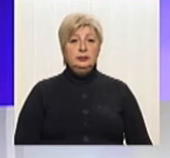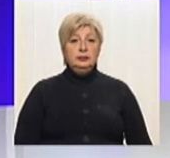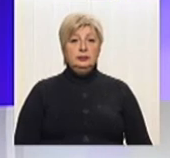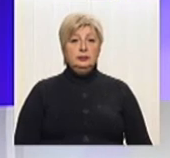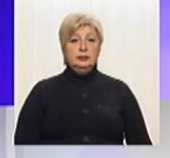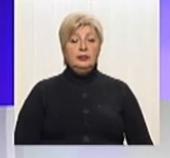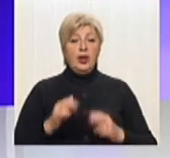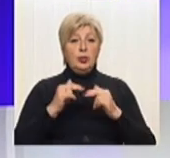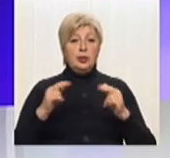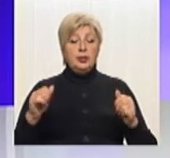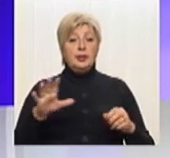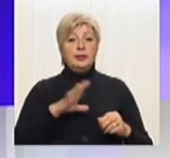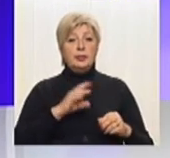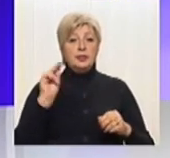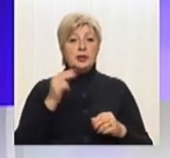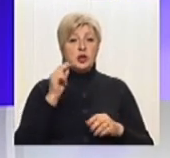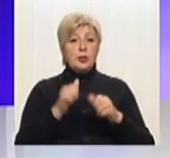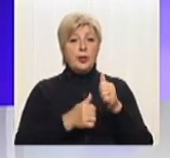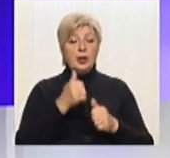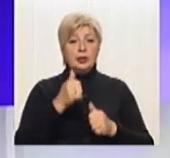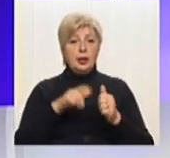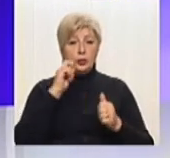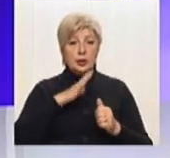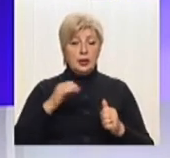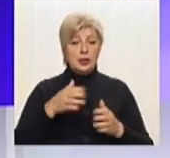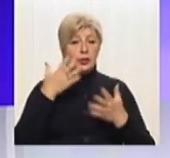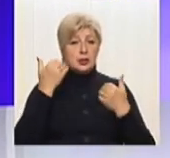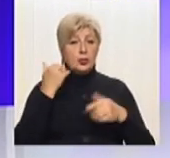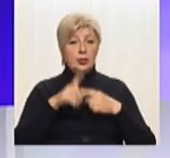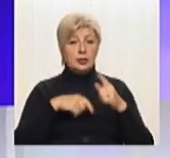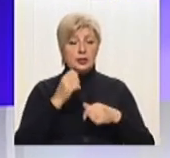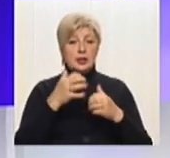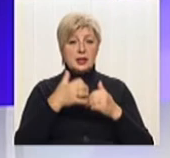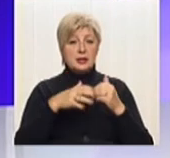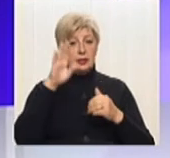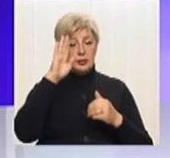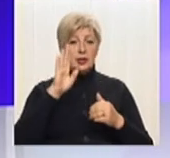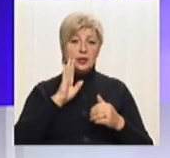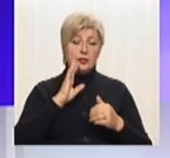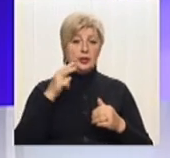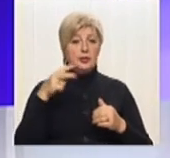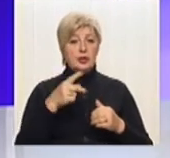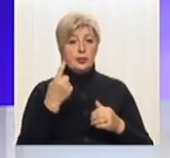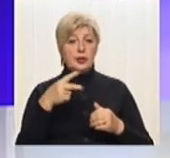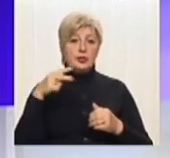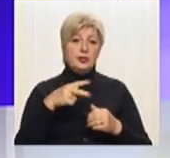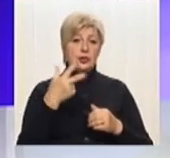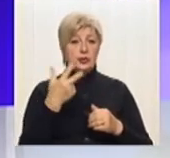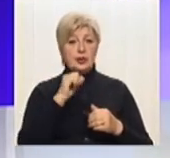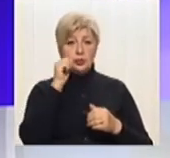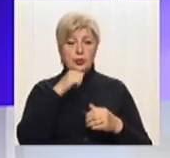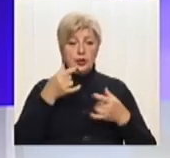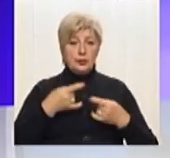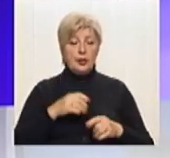У Дніпрі відбувся чемпіонат України з легкої атлетики серед юнаків та дівчат 2001-2003 років народження.